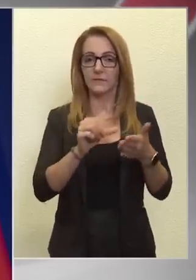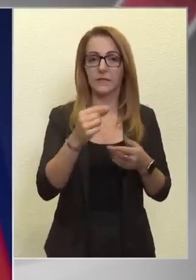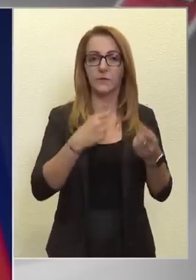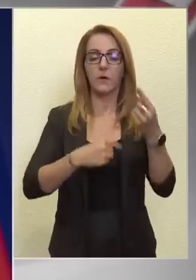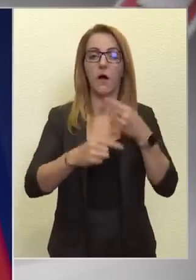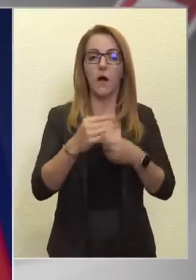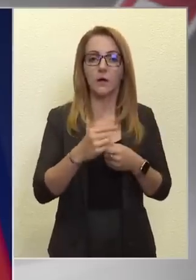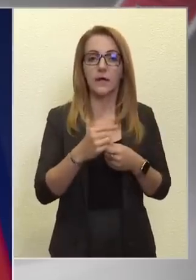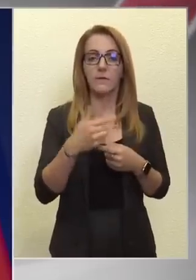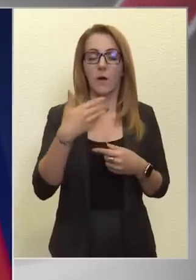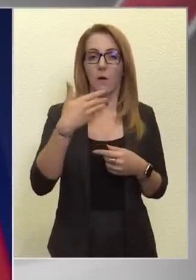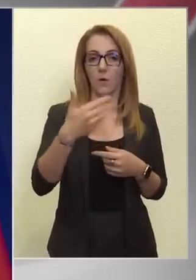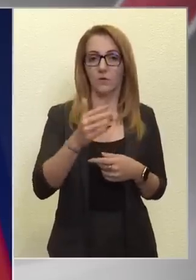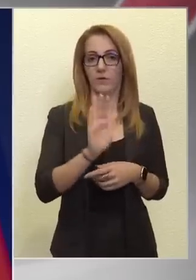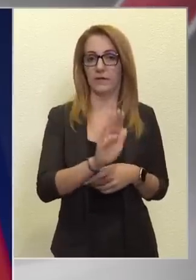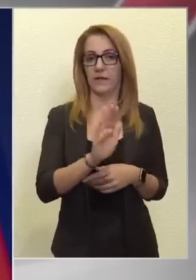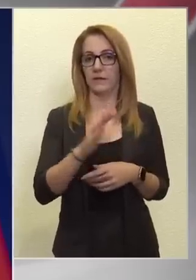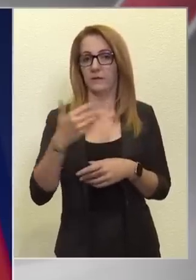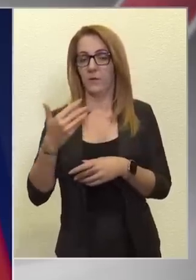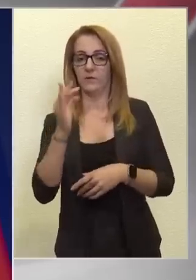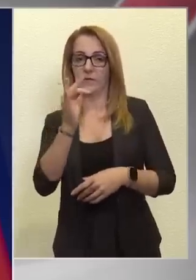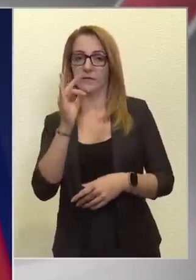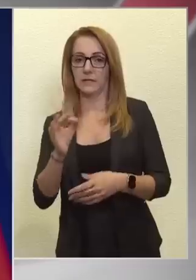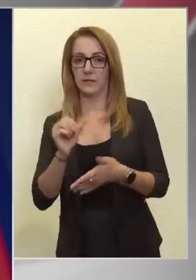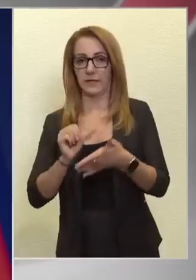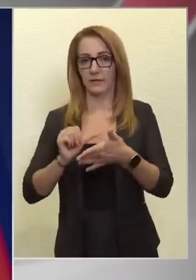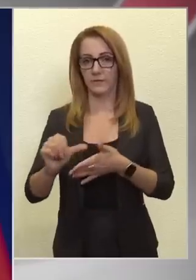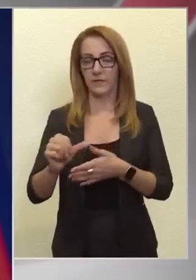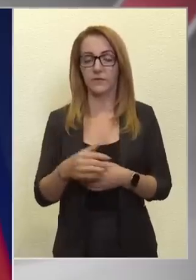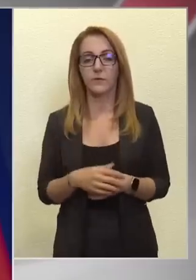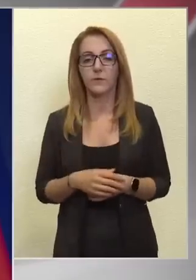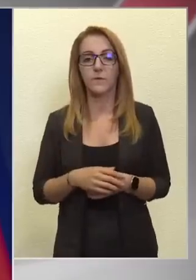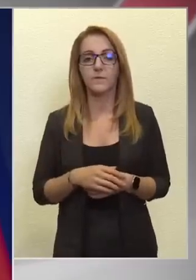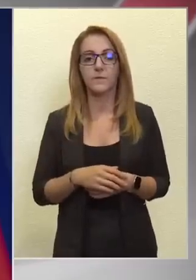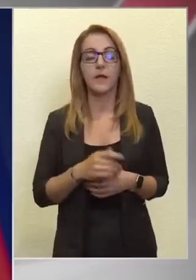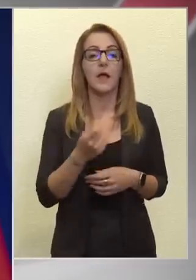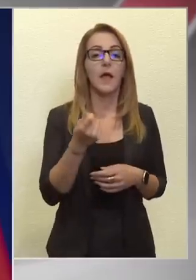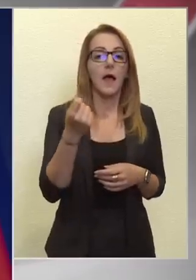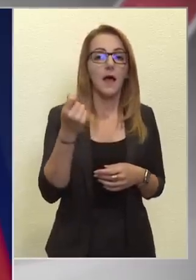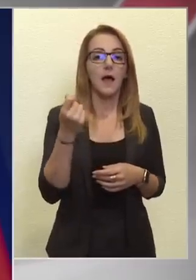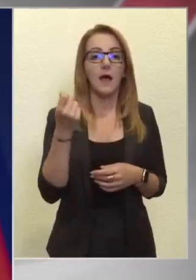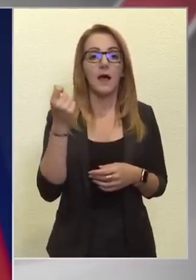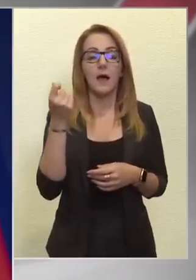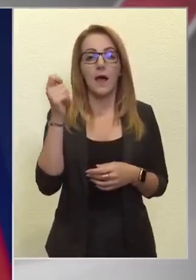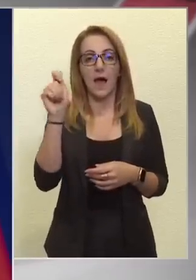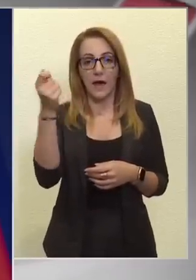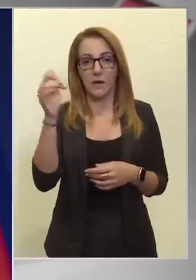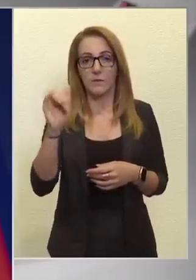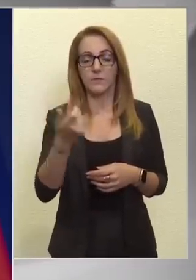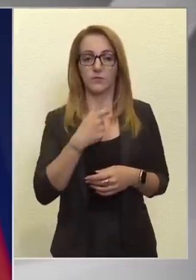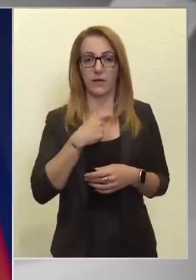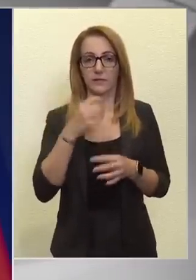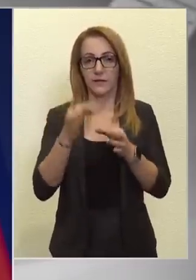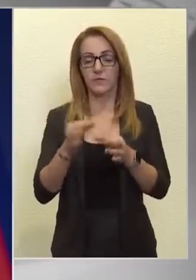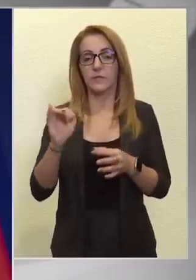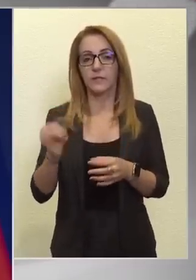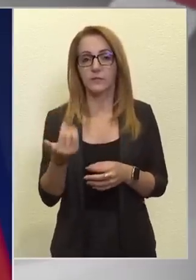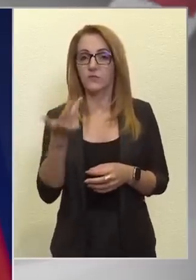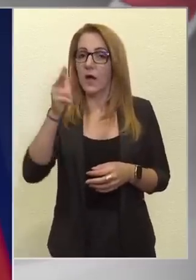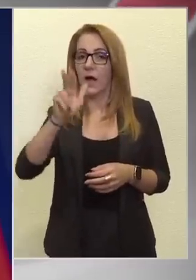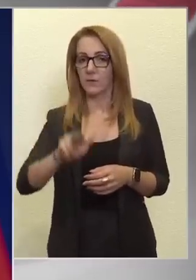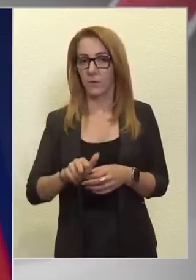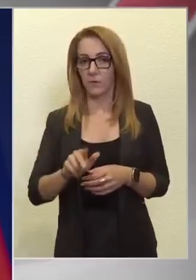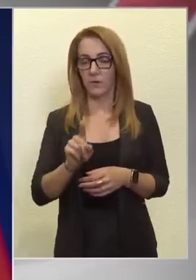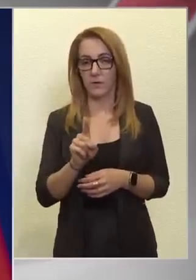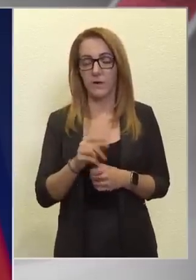hanem ebben az esetben az 50-nek az 50%-át fizetjük ki. Mind áram, mind pedig gáz esetén három hónapra.